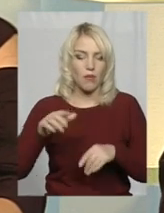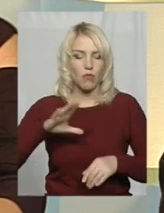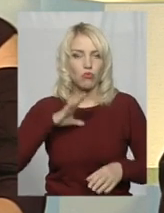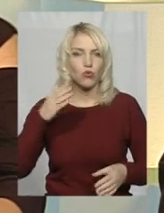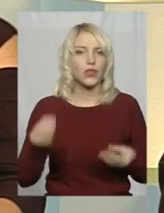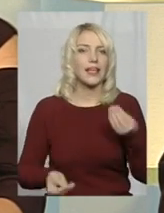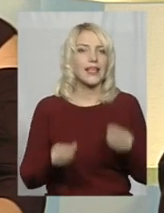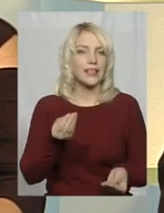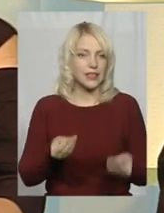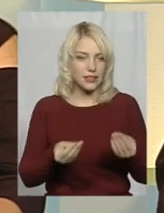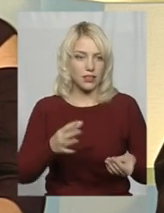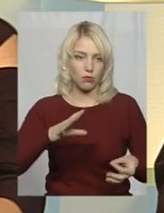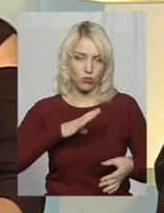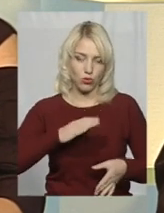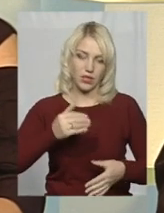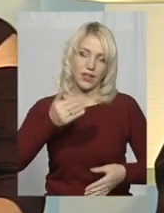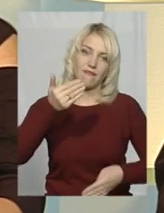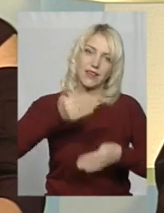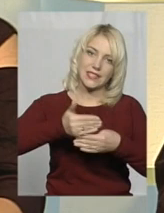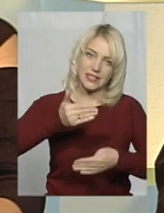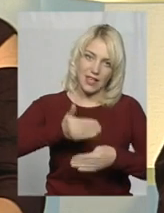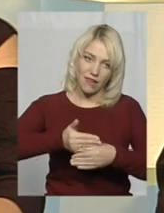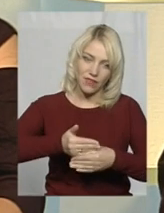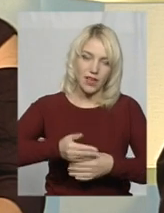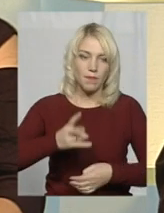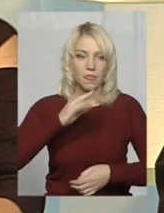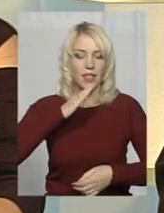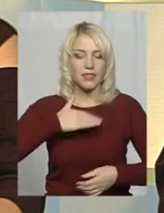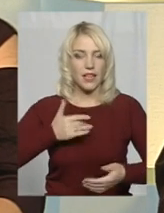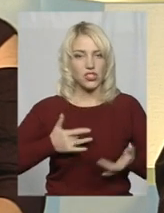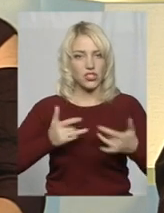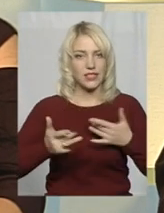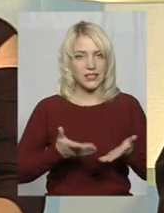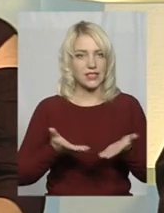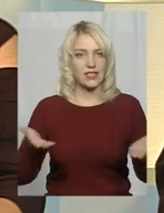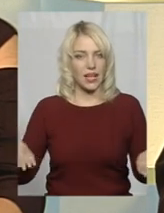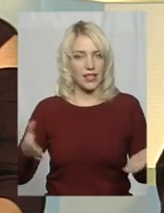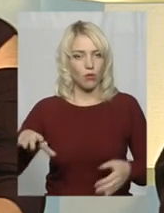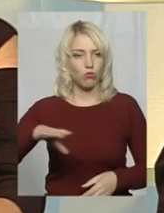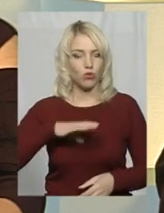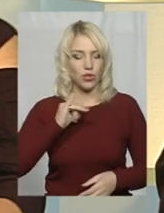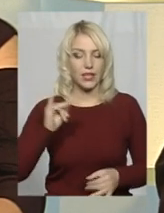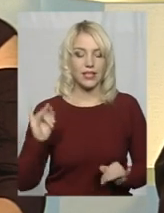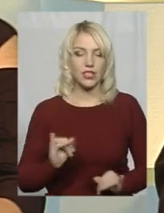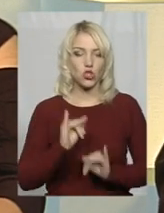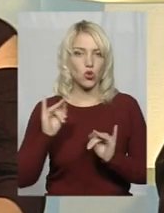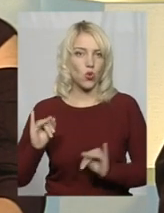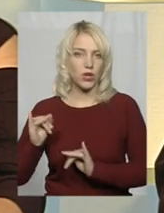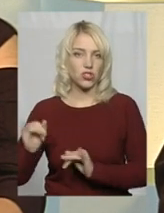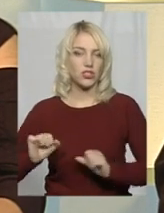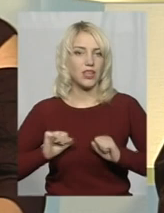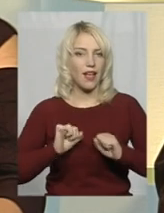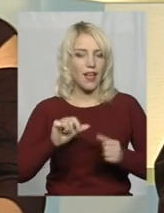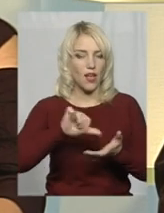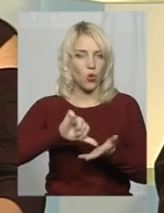вистави. На нашій сцені були історичні герої,